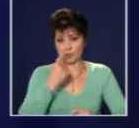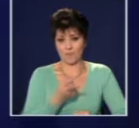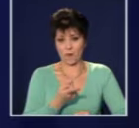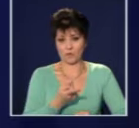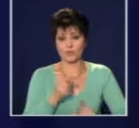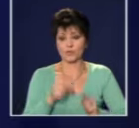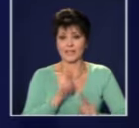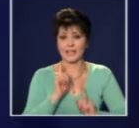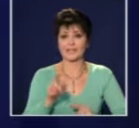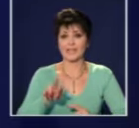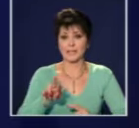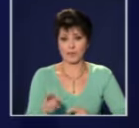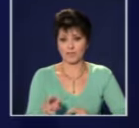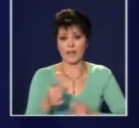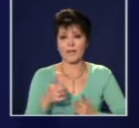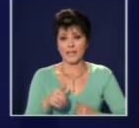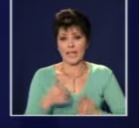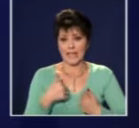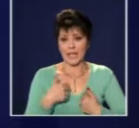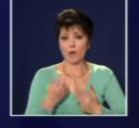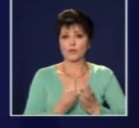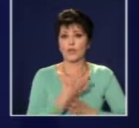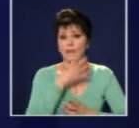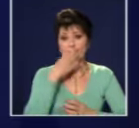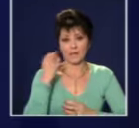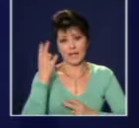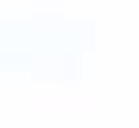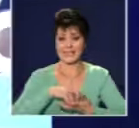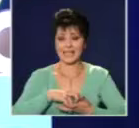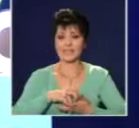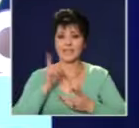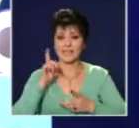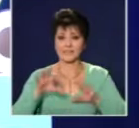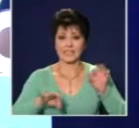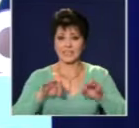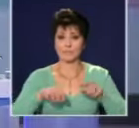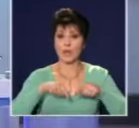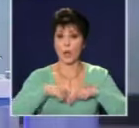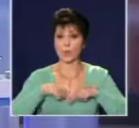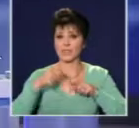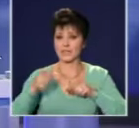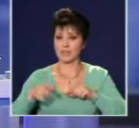нещо трябва да бъде променено и ние от Нова България сме решили как. Господин Семьянов.